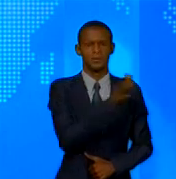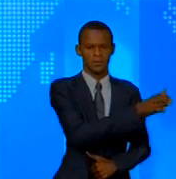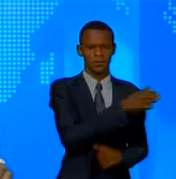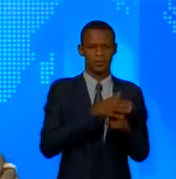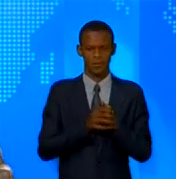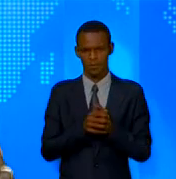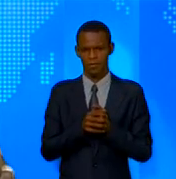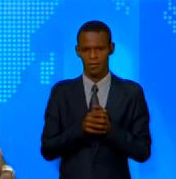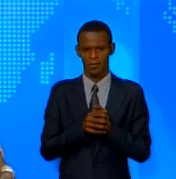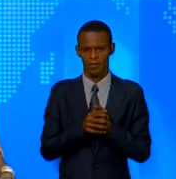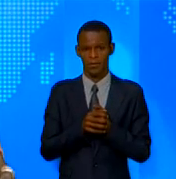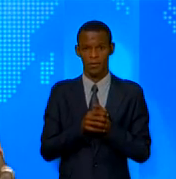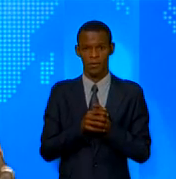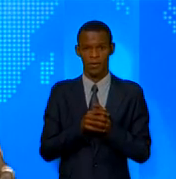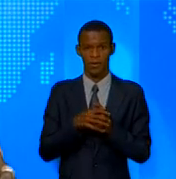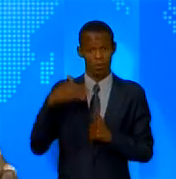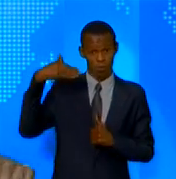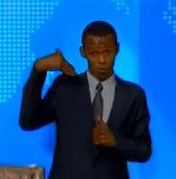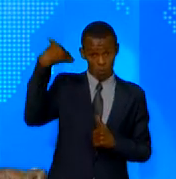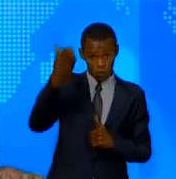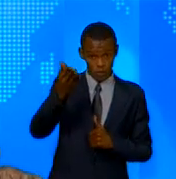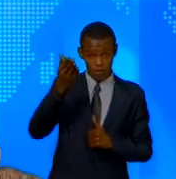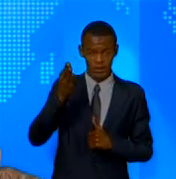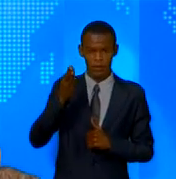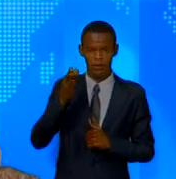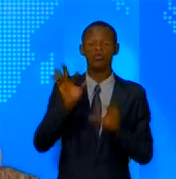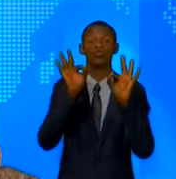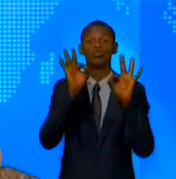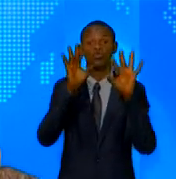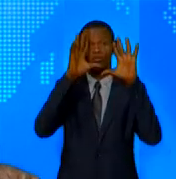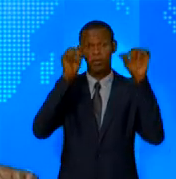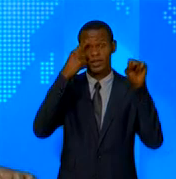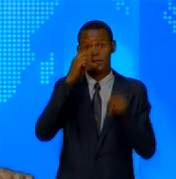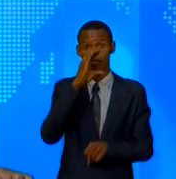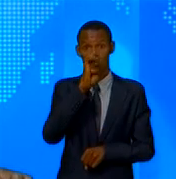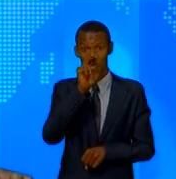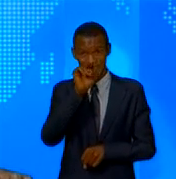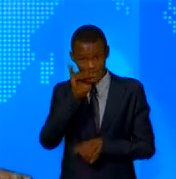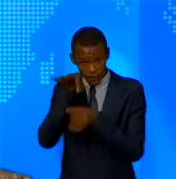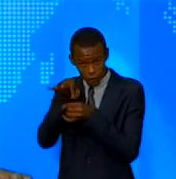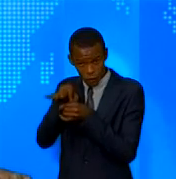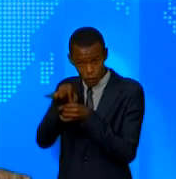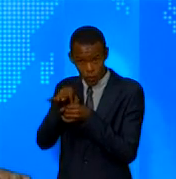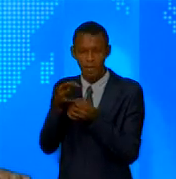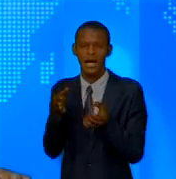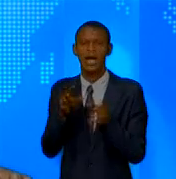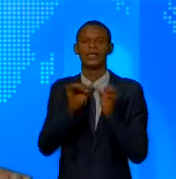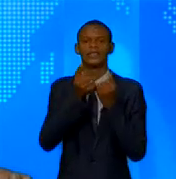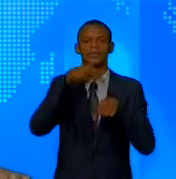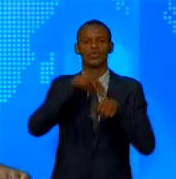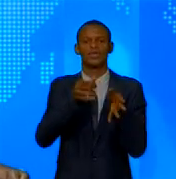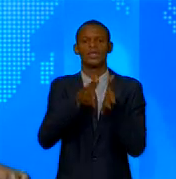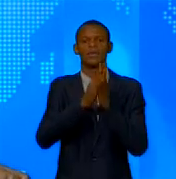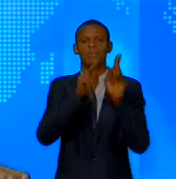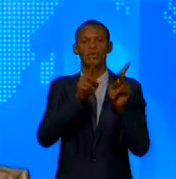Désignation du prochain président de la CENI, l'Assemblée nationale et les confessions religieuses ouvrent le dépôt des candidatures pour les candidats présidents de la